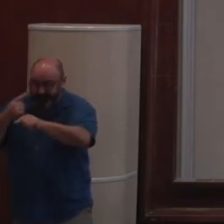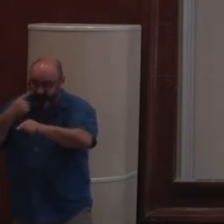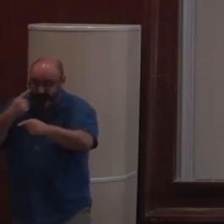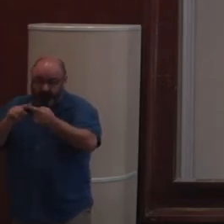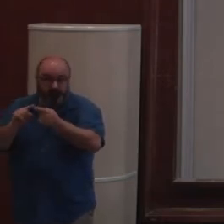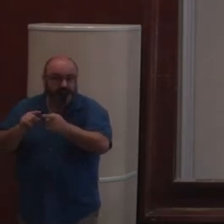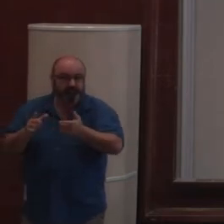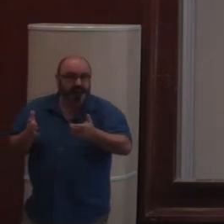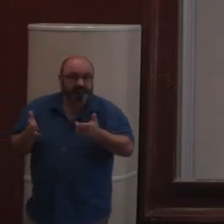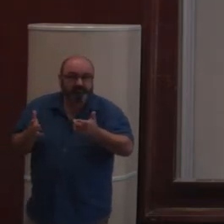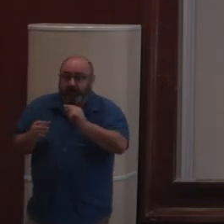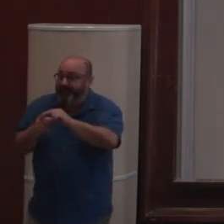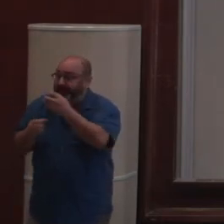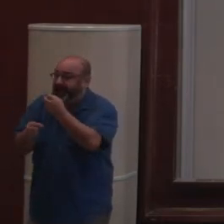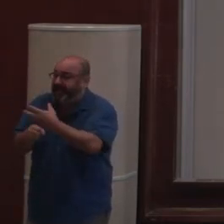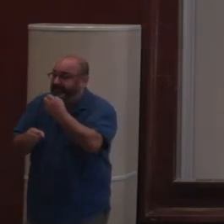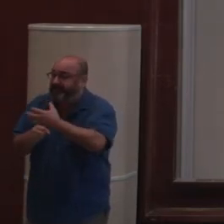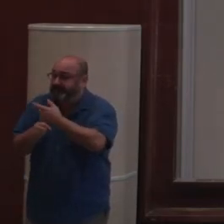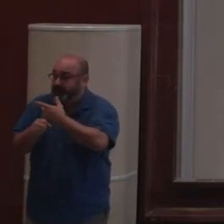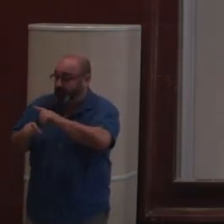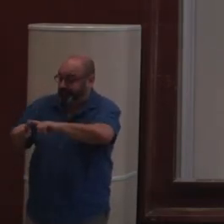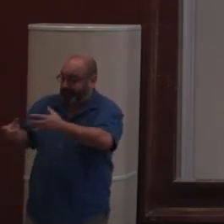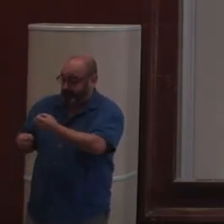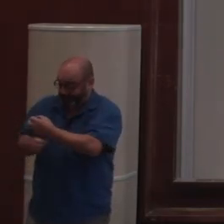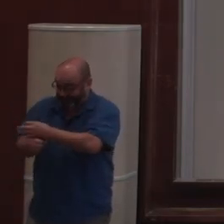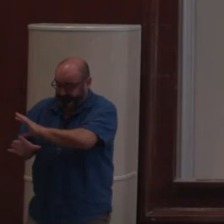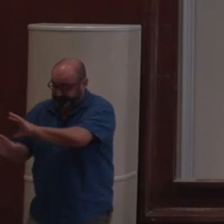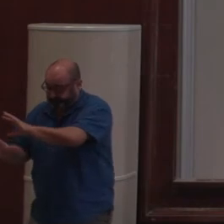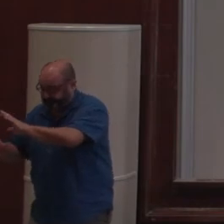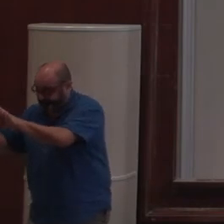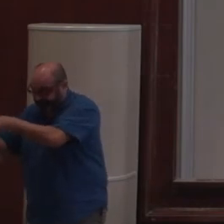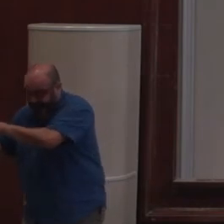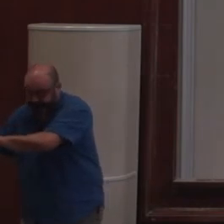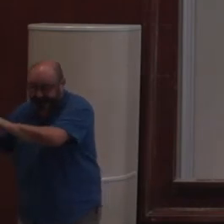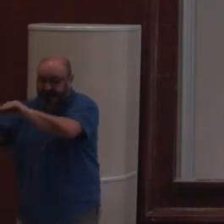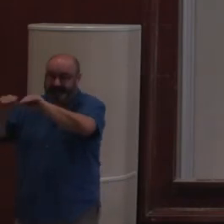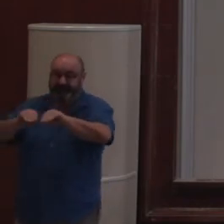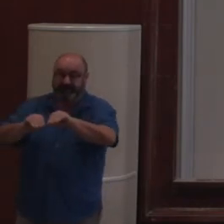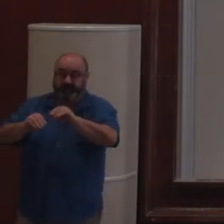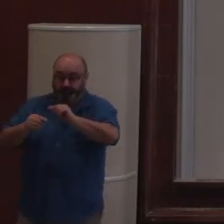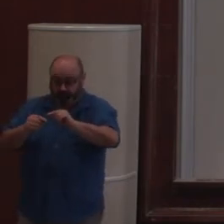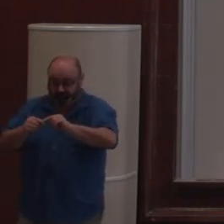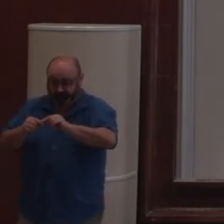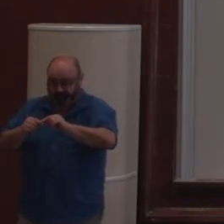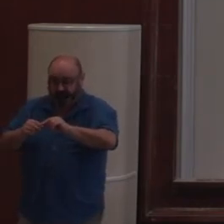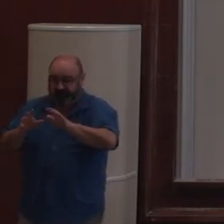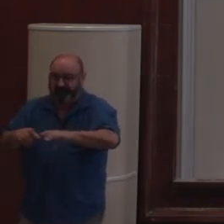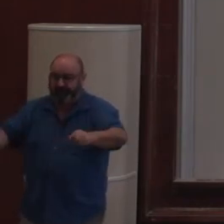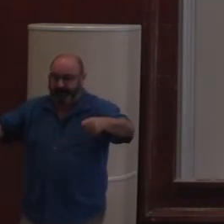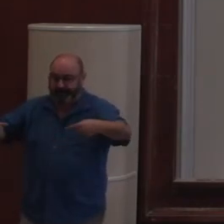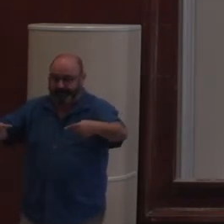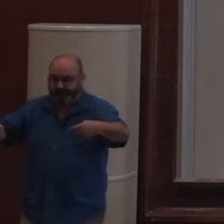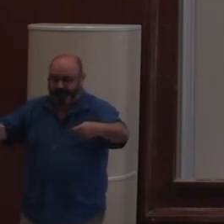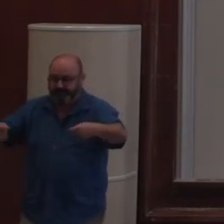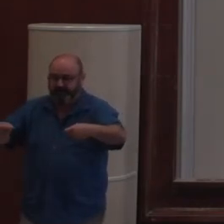prendre des informations qui sont d base de données. Et on les injecte dans des choses. On prend une 2 électrode. On fait le psh ! Et